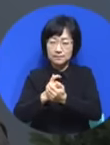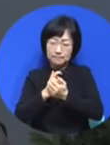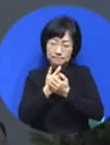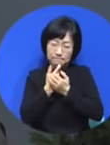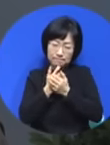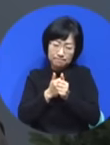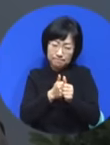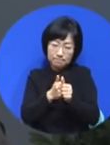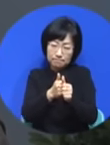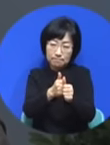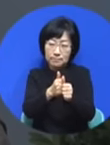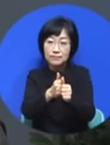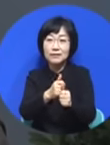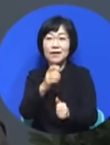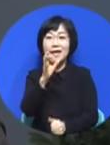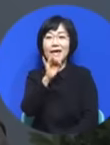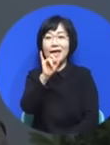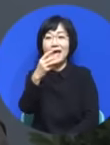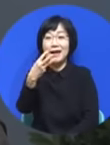엘리사가 깨달은 겁니다.